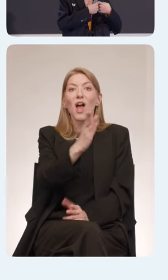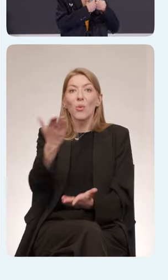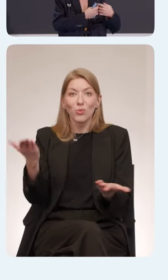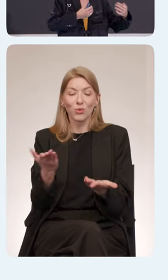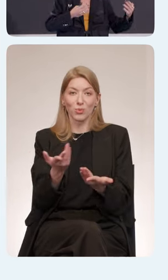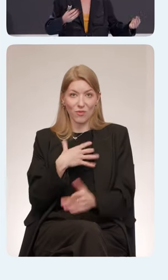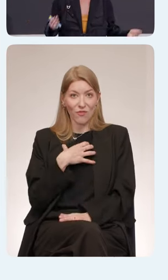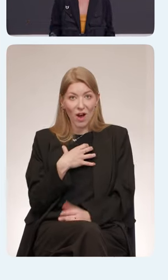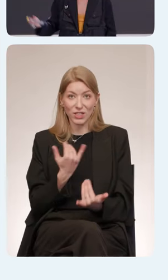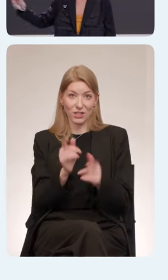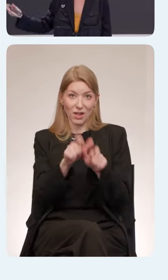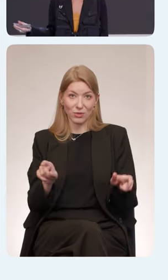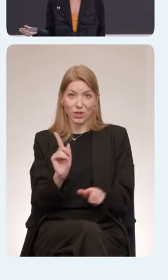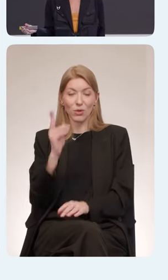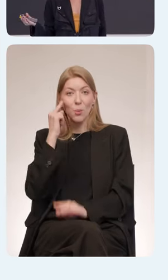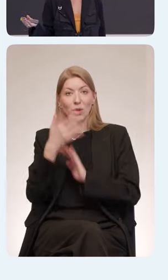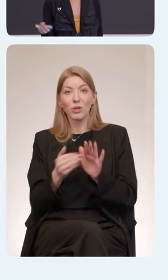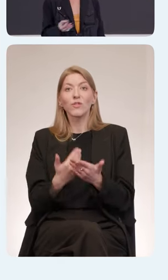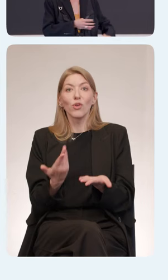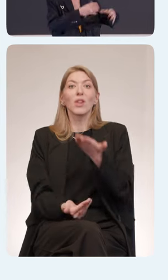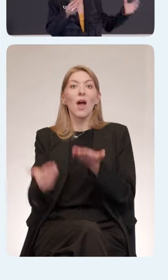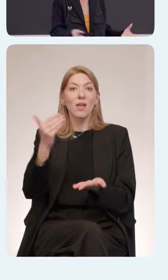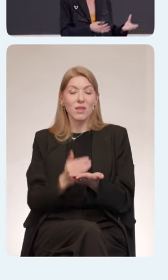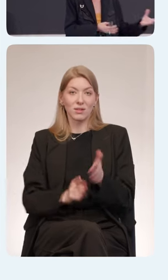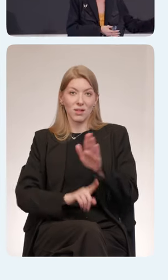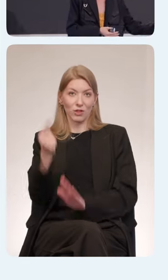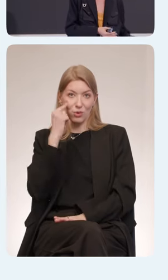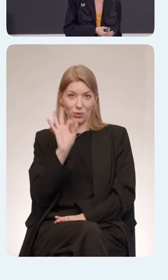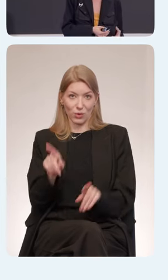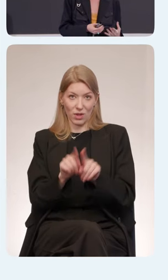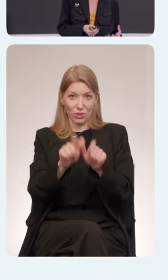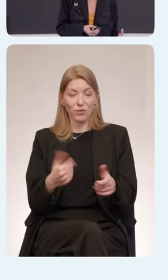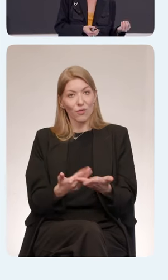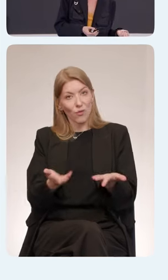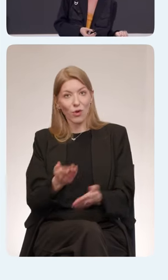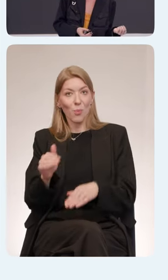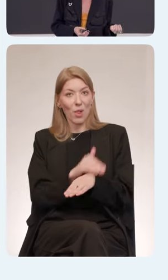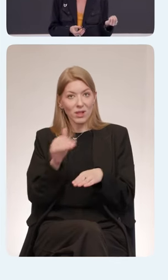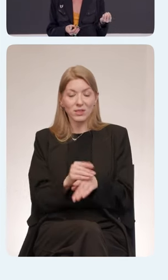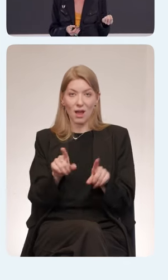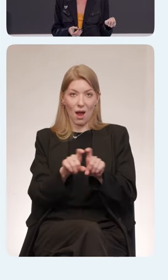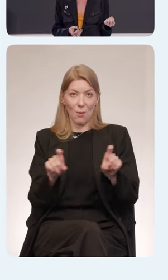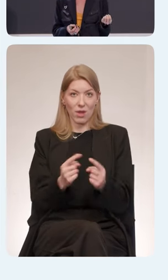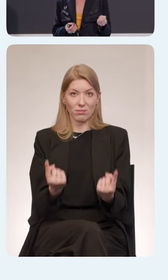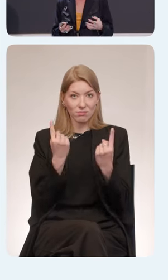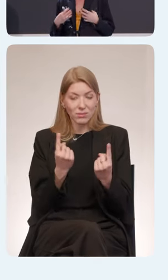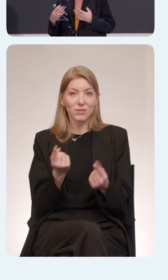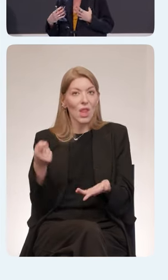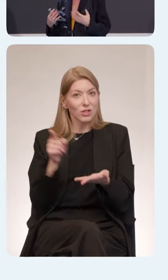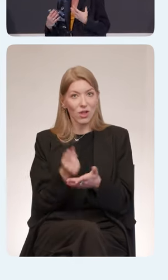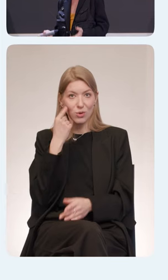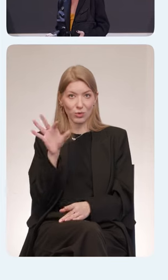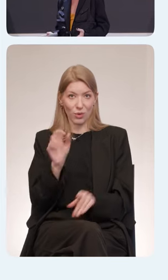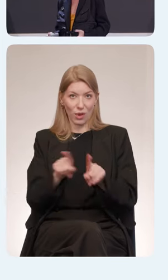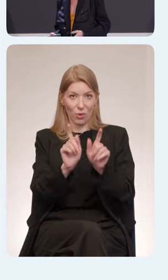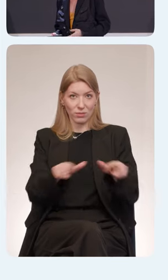понимают, что, о, наконец-то о нас подумали, ура, блин, эти ребята большая компания. Большие компании должны думать про такую аудиторию, потому что это на